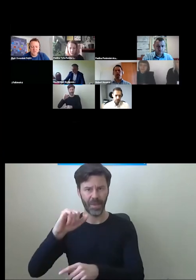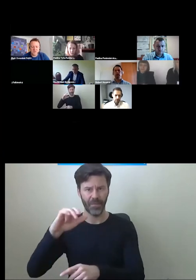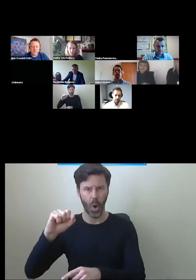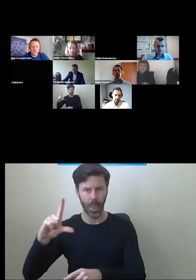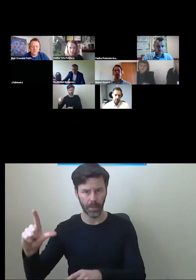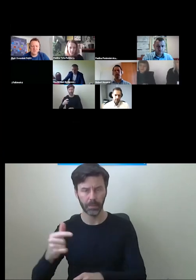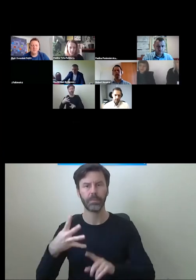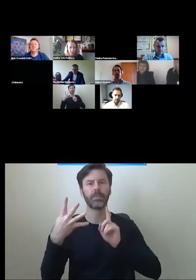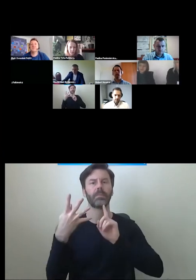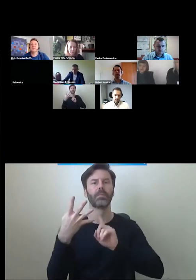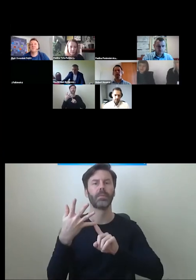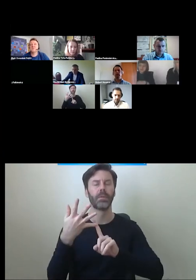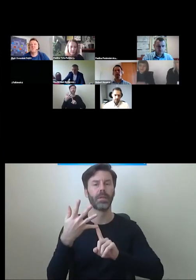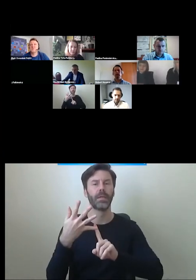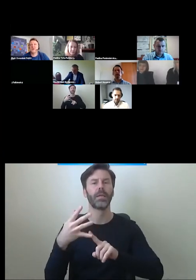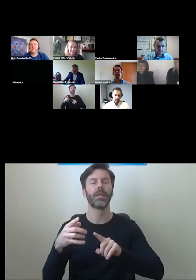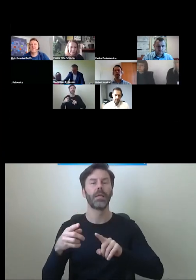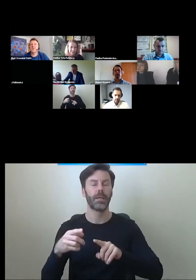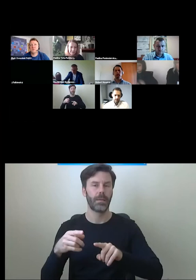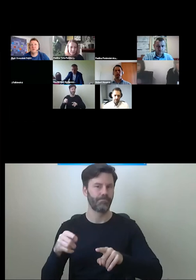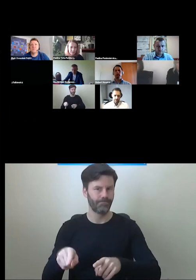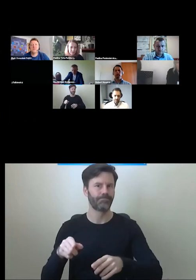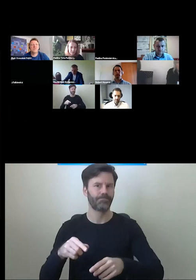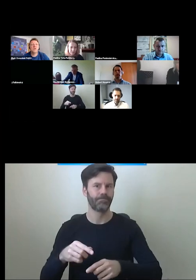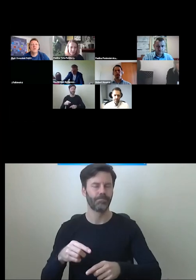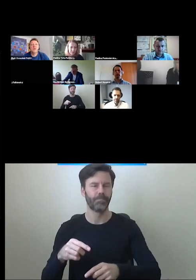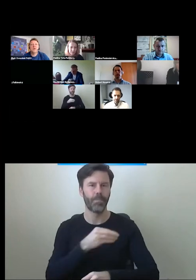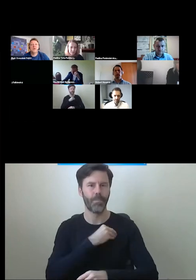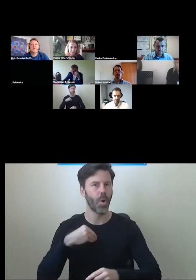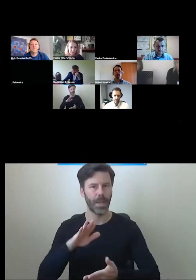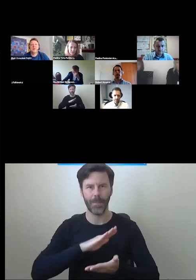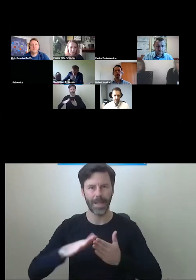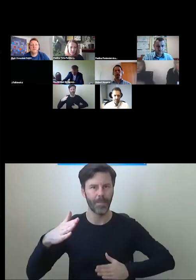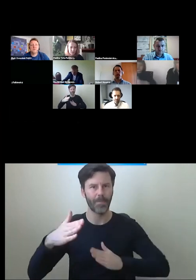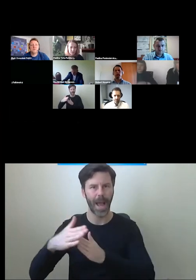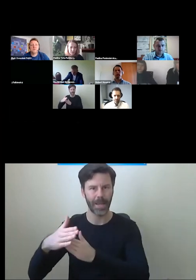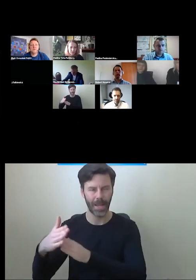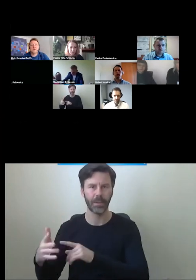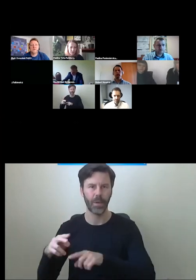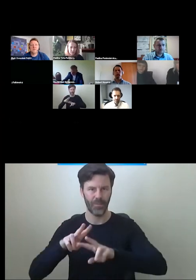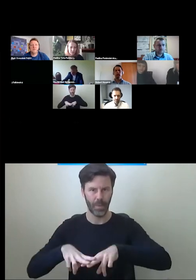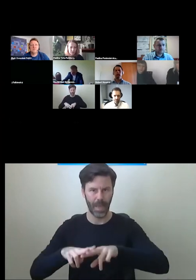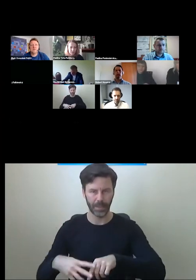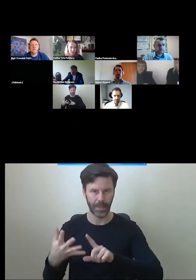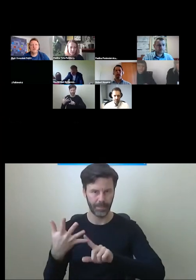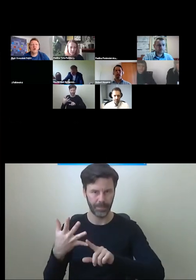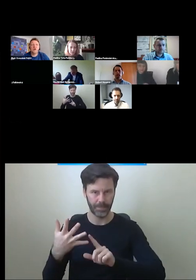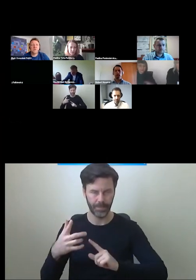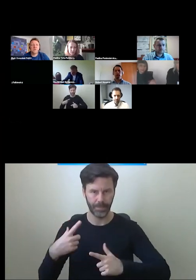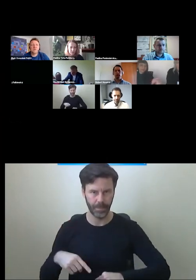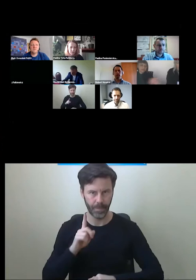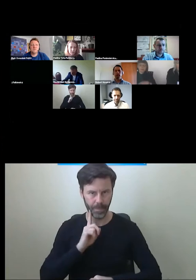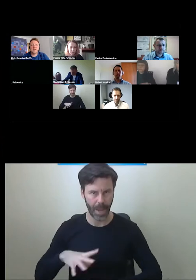Florkowski też z Fundacji Polski bez Barier, Polska bez Barier. Będziemy rozmawiać